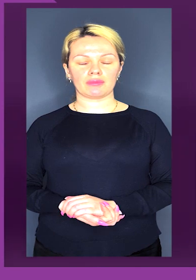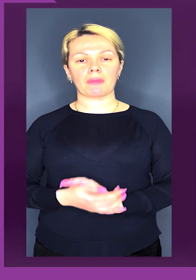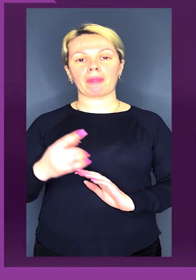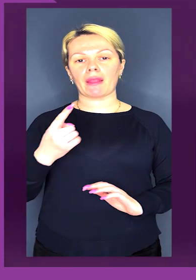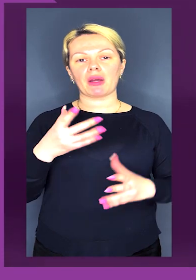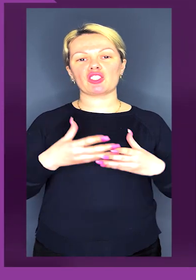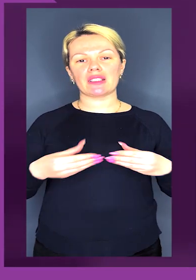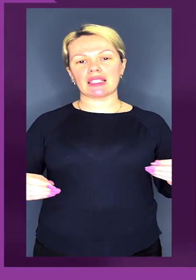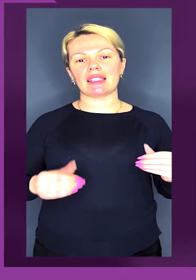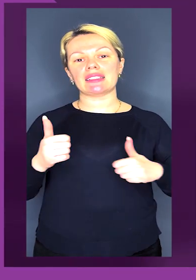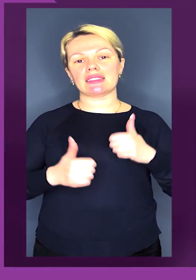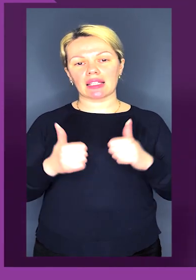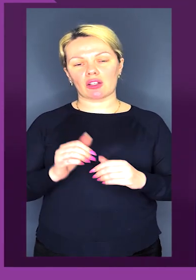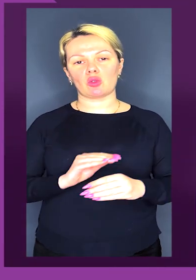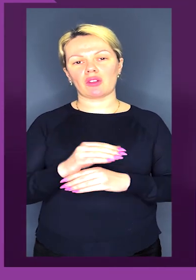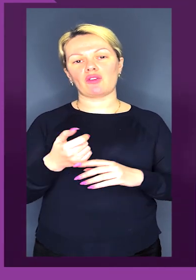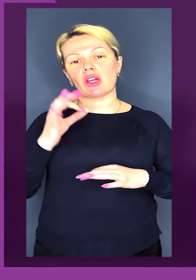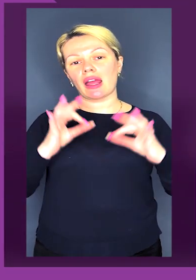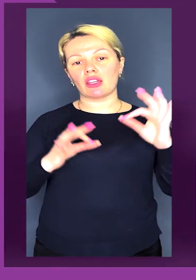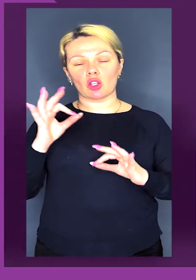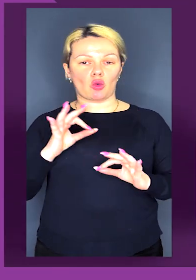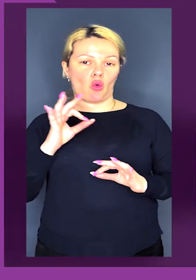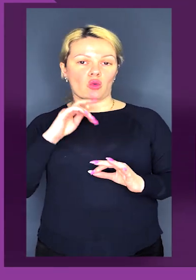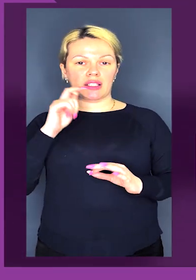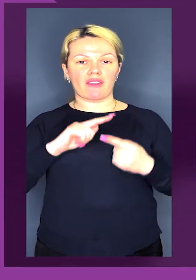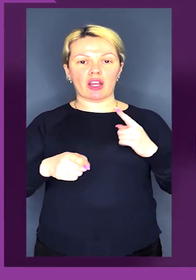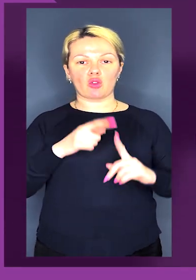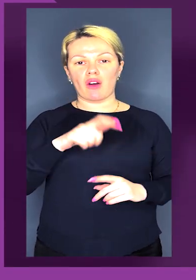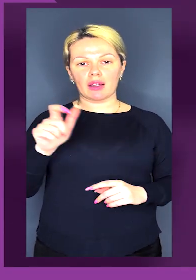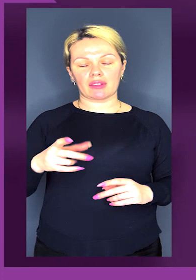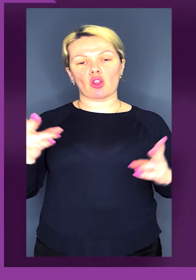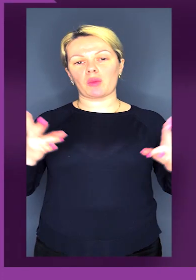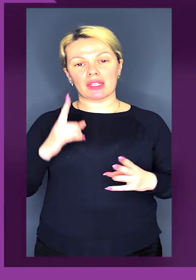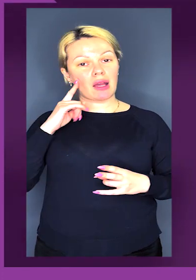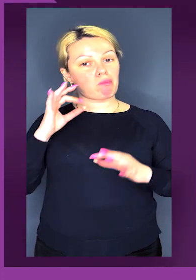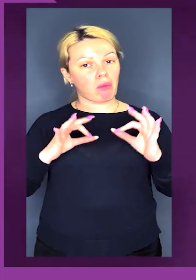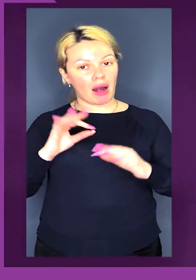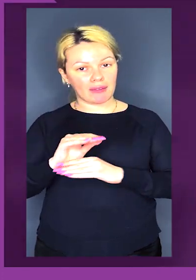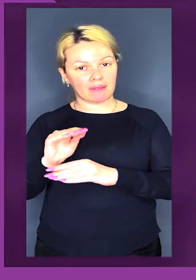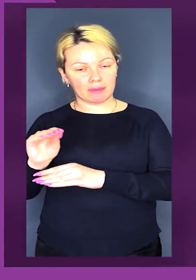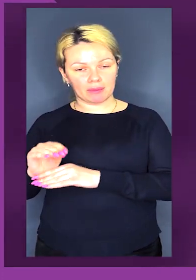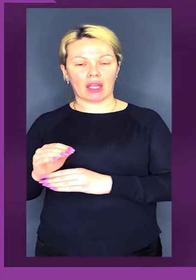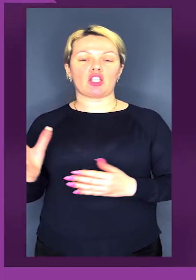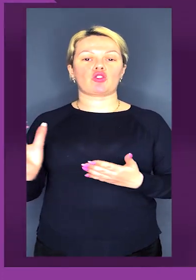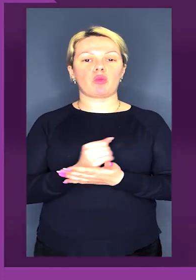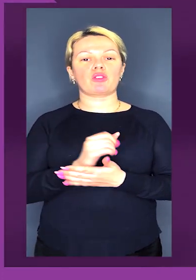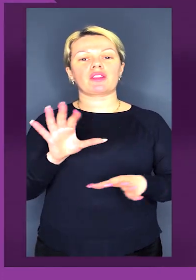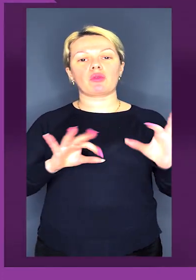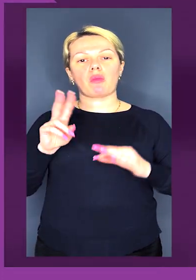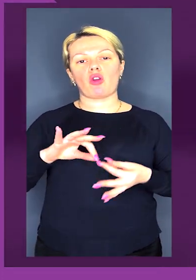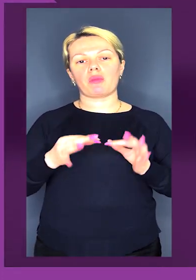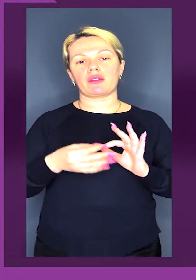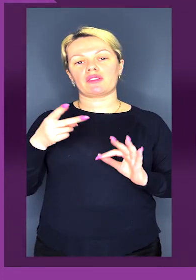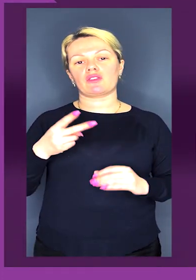Перший весняний старт додав до рейтингу українських фехтувальників необхідних балів. З добутком відбіркового на